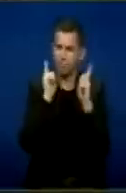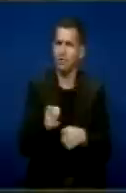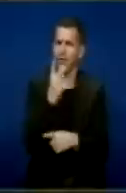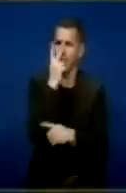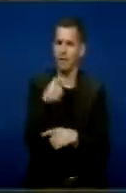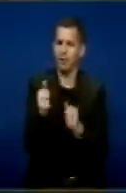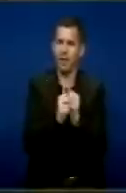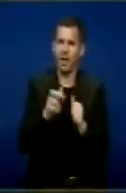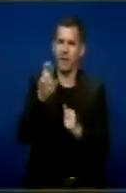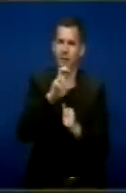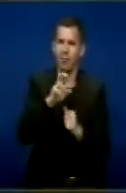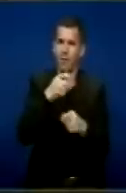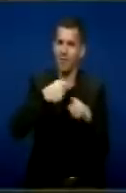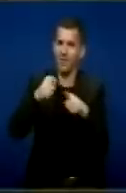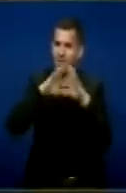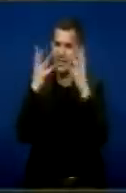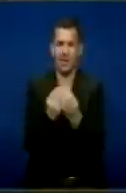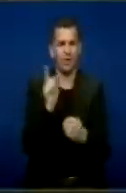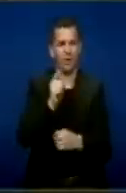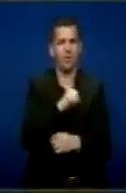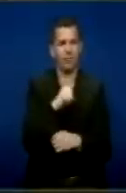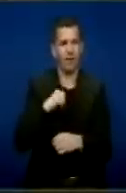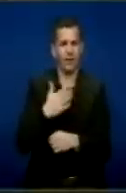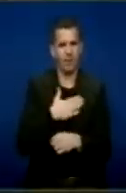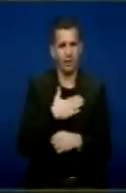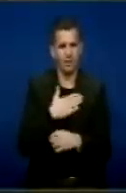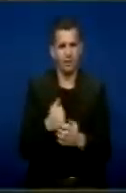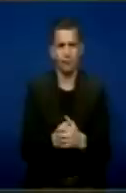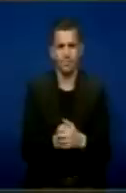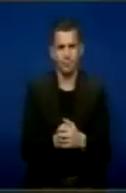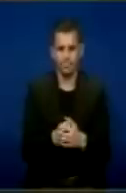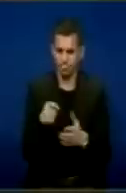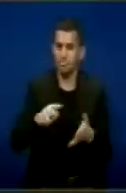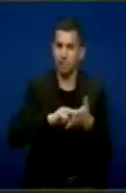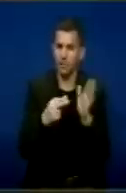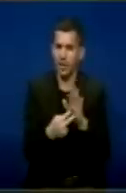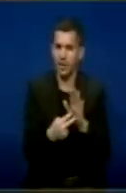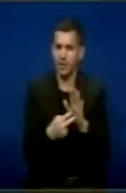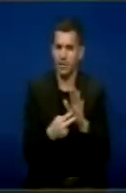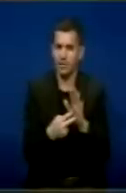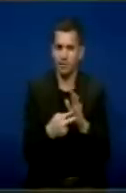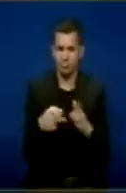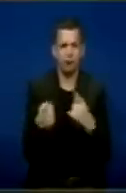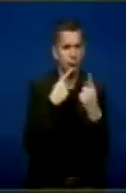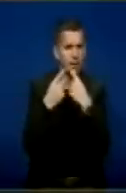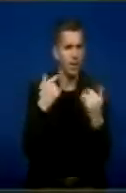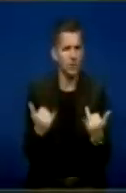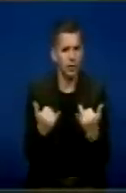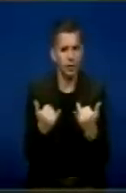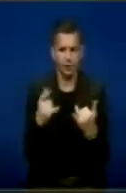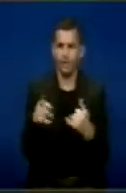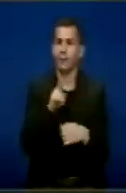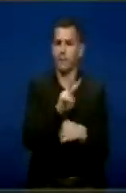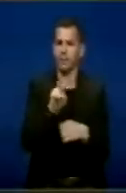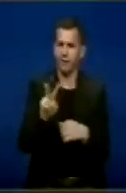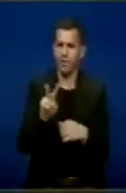bashkimin në Europian nuk të dajë zihtë të problemet, duhet të zihtë në vend. Përsa e përket planit, cilin për e diskutojmë të levizjave